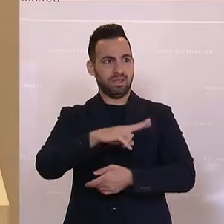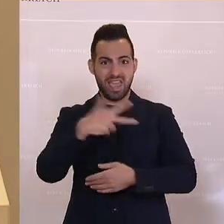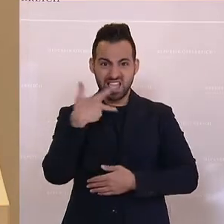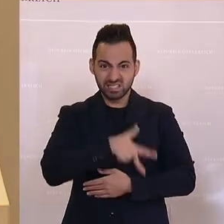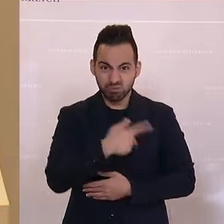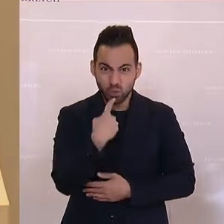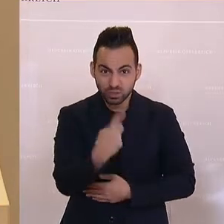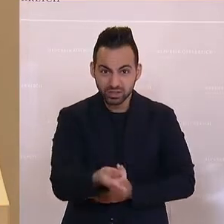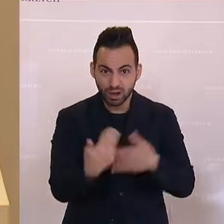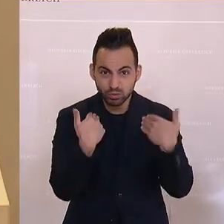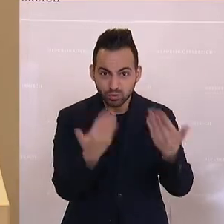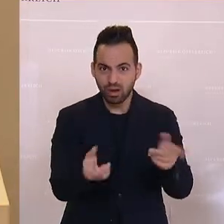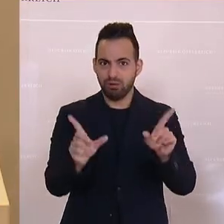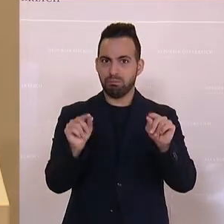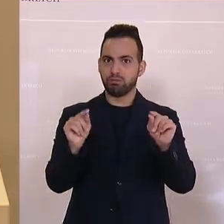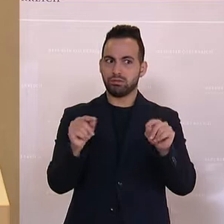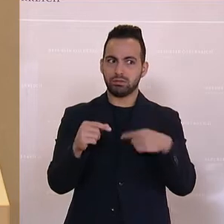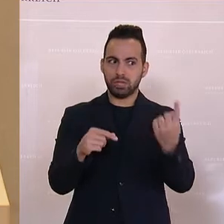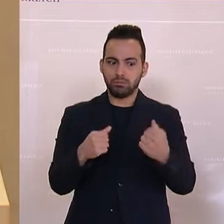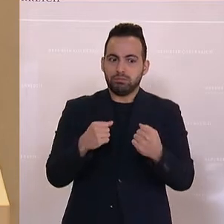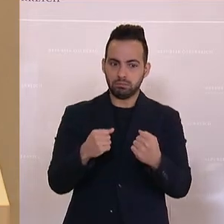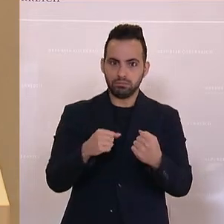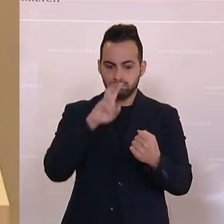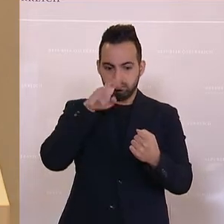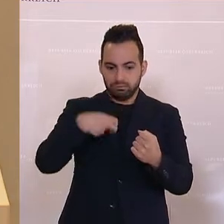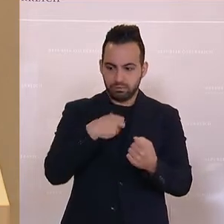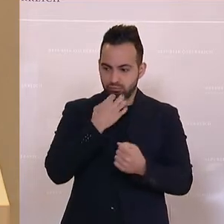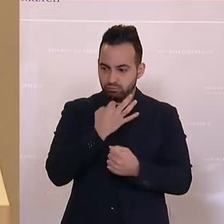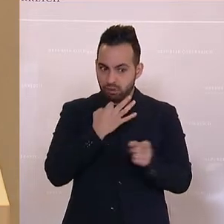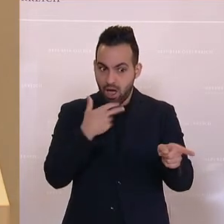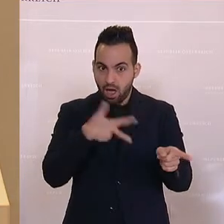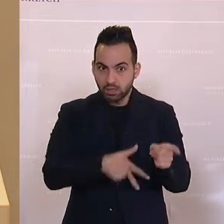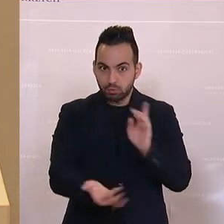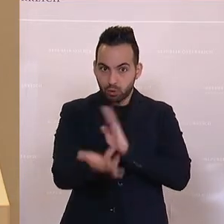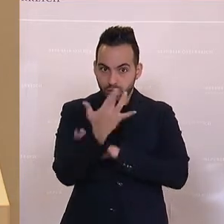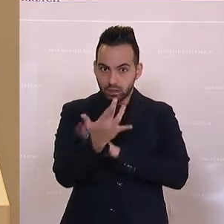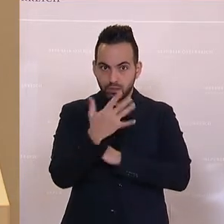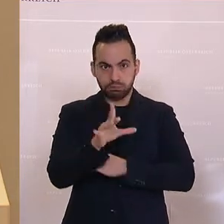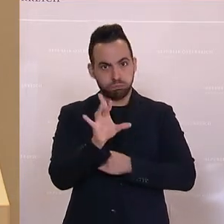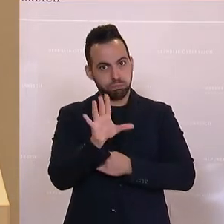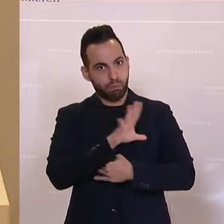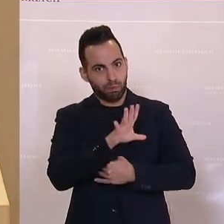SPÖ das schon mal sagt, dann müsste man doch zumindest ein bisschen in sich gehen und sagen, da ist doch wohl Feuer am Dach.